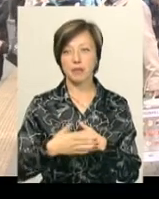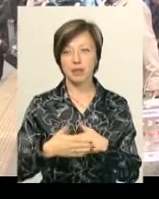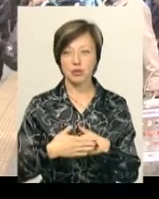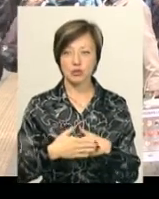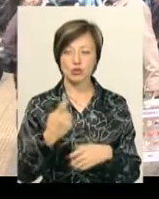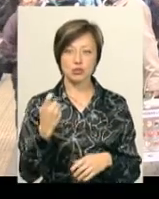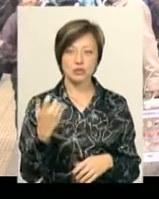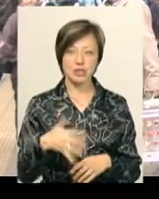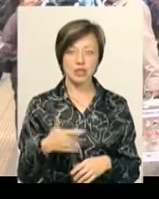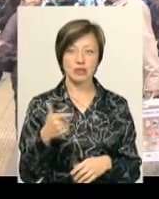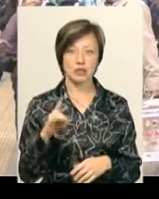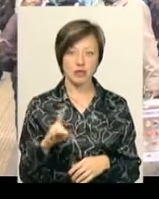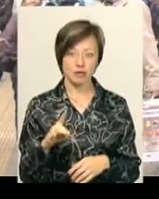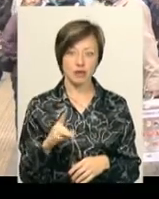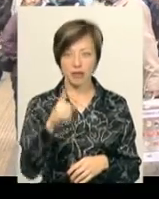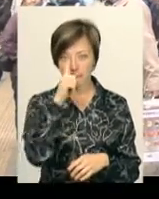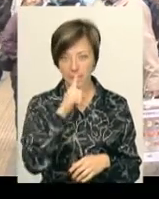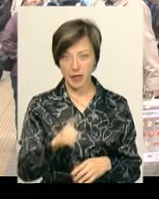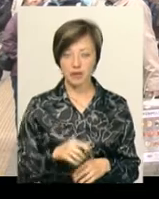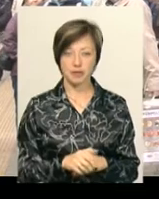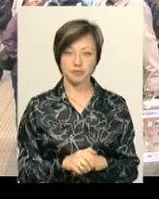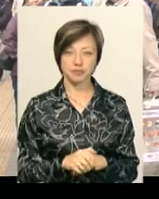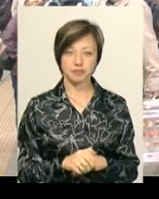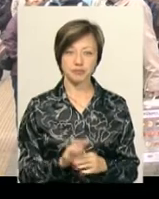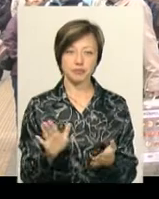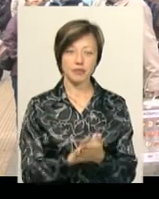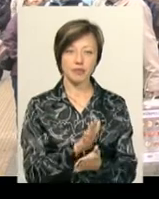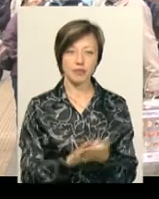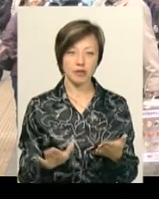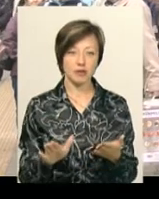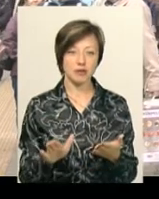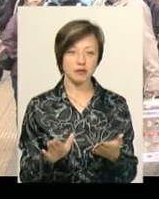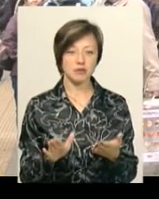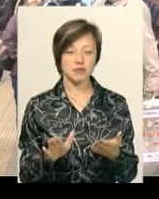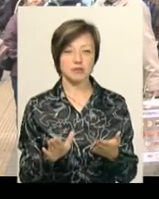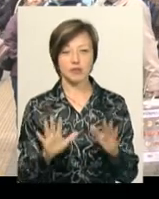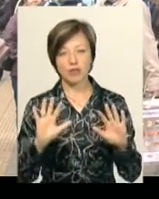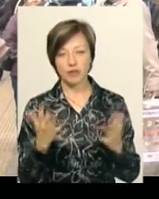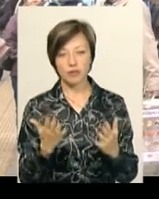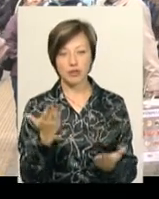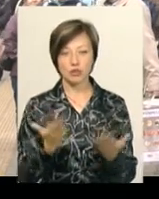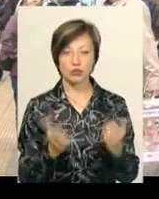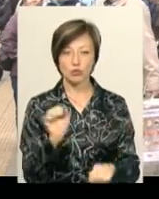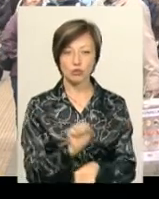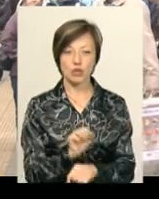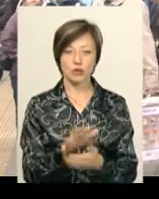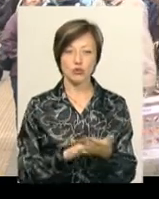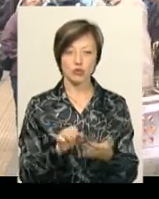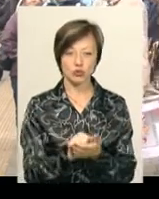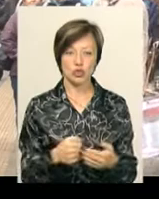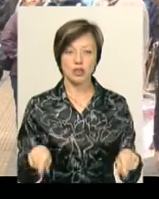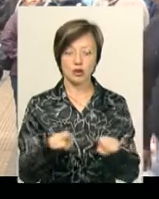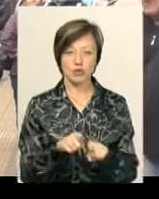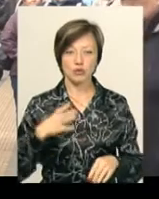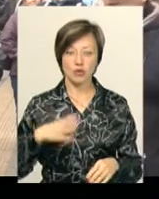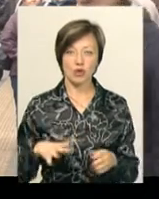150 гривень на місяць. Прибирання, в випадку, якщо зупинки будуть пошкоджені, то також